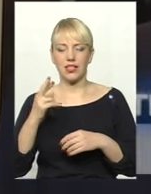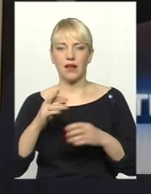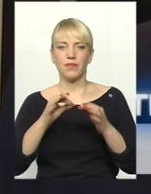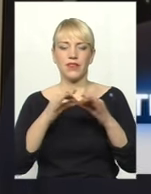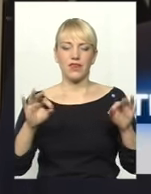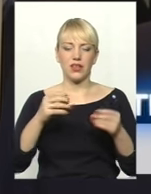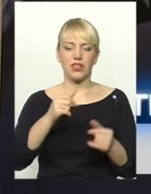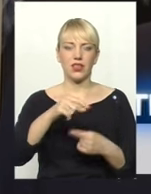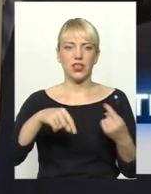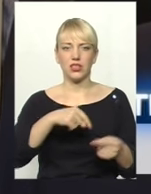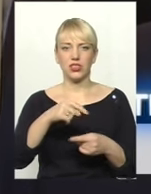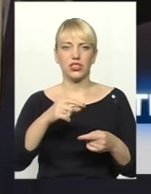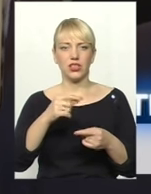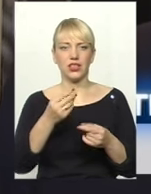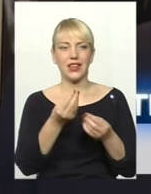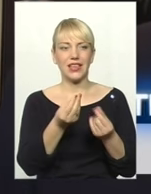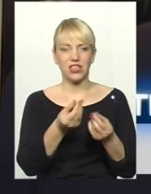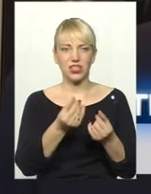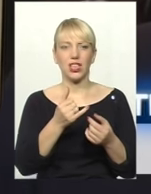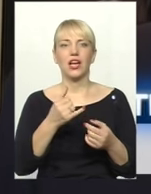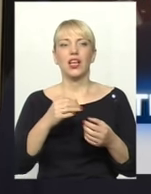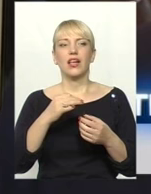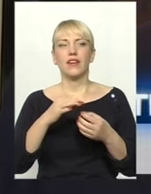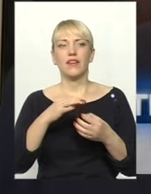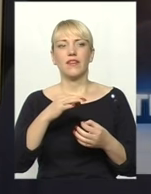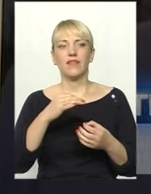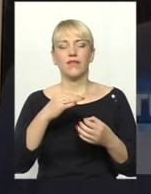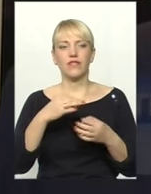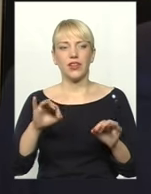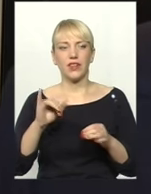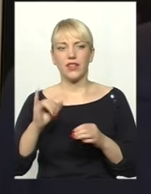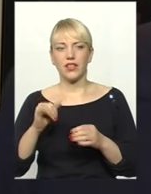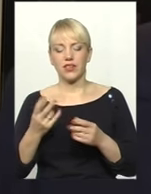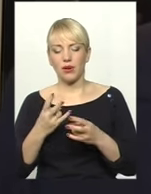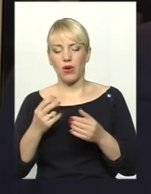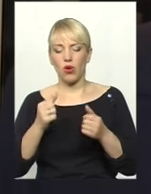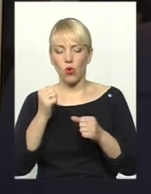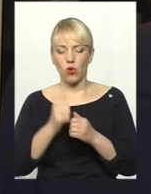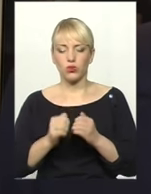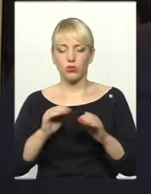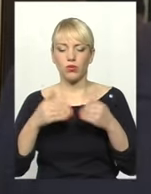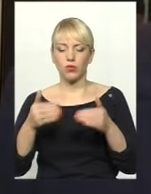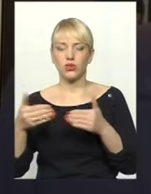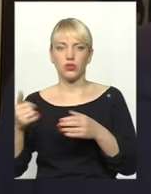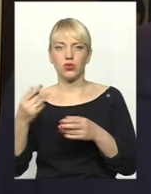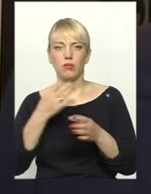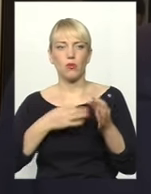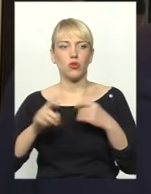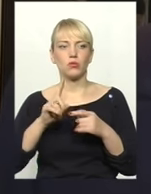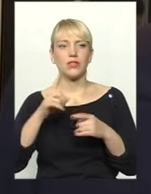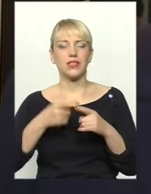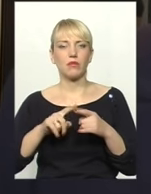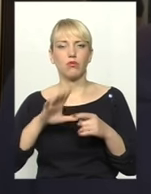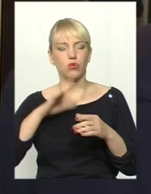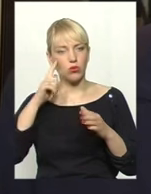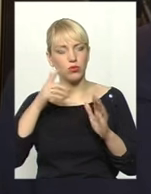і сесію перевиконання бюджету окремої сесії, де кожна пропозиція буде обговорюватися. Щоб це було прозоро і